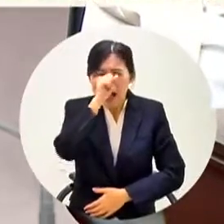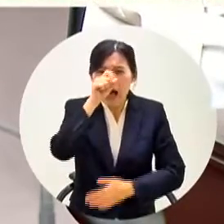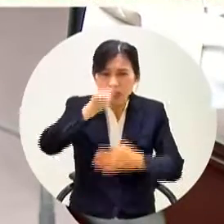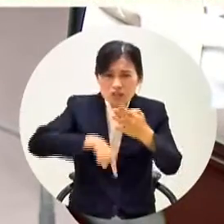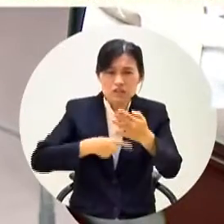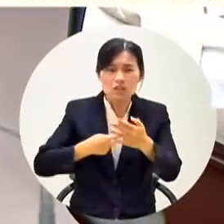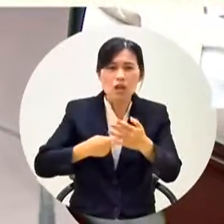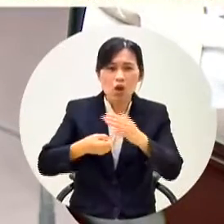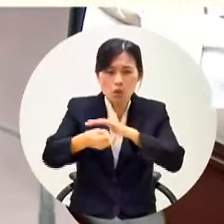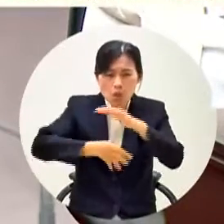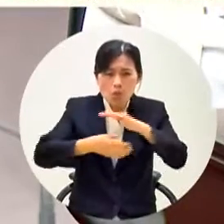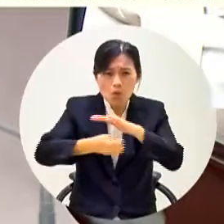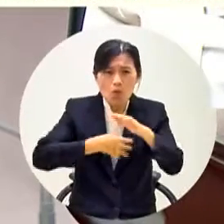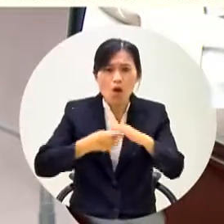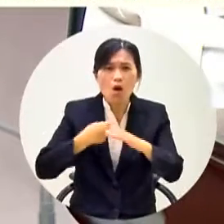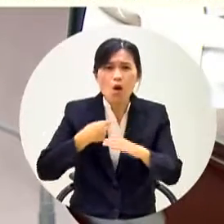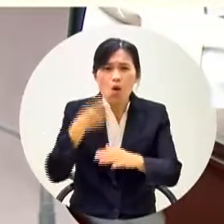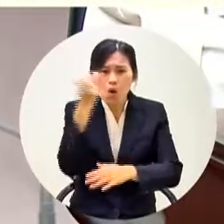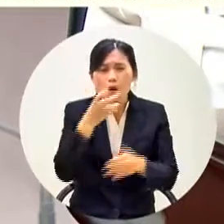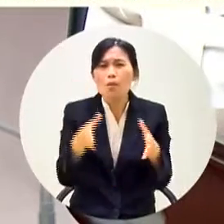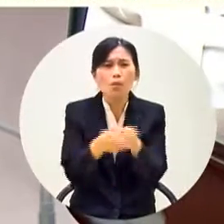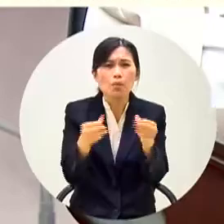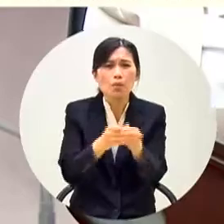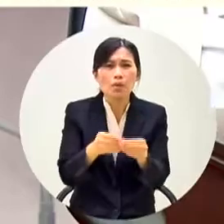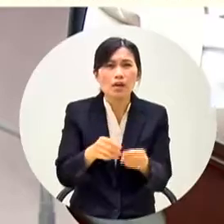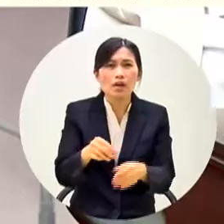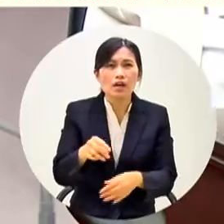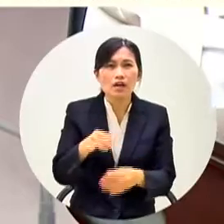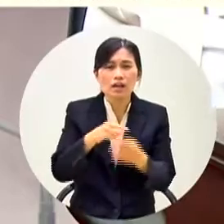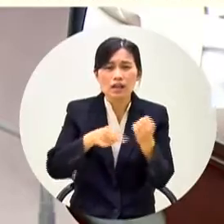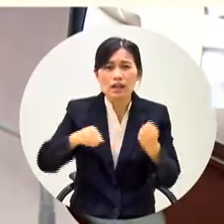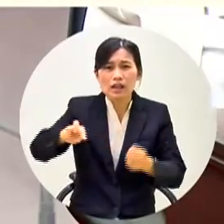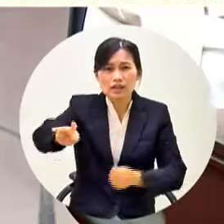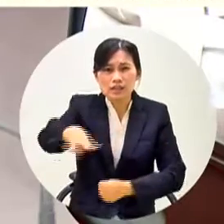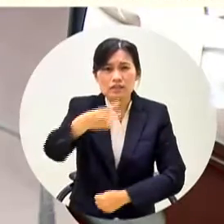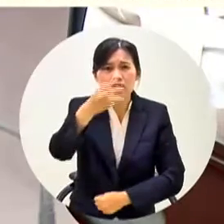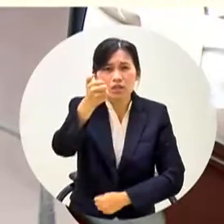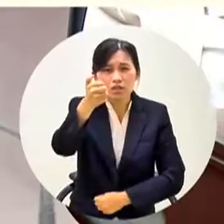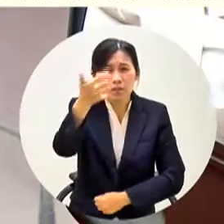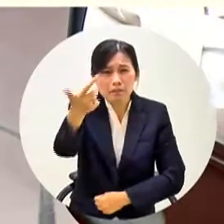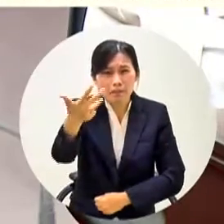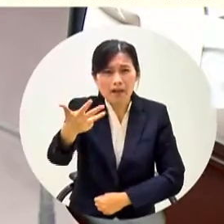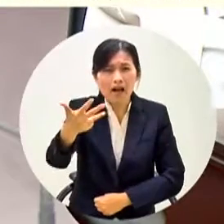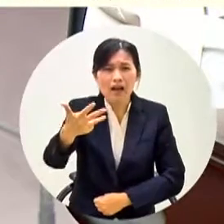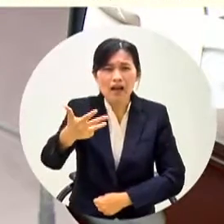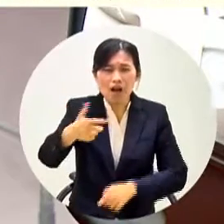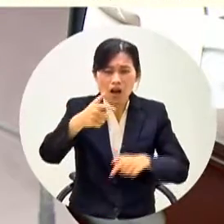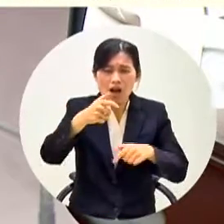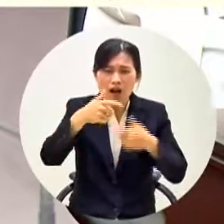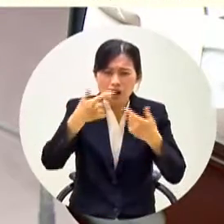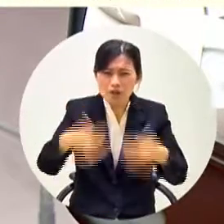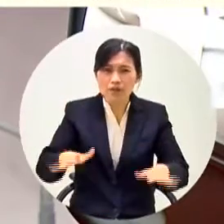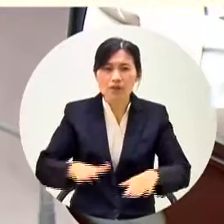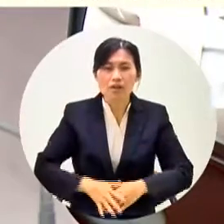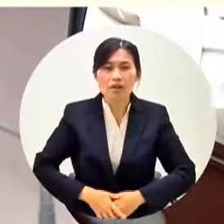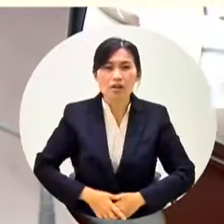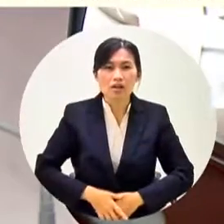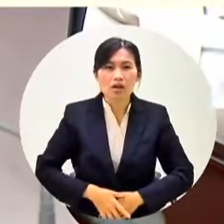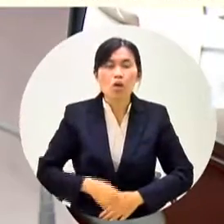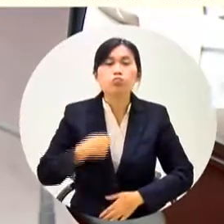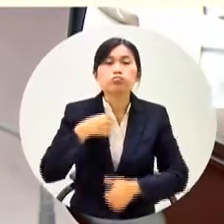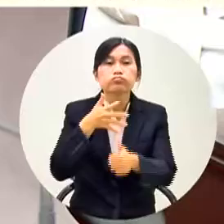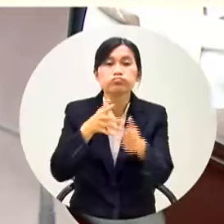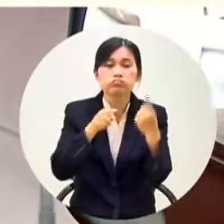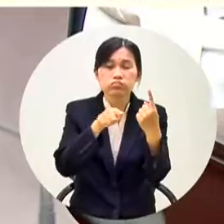不用監督我就省下來啦358家很多家的啦如果照你這樣拆標請問你一點四億誰去募的來你答我